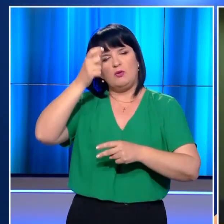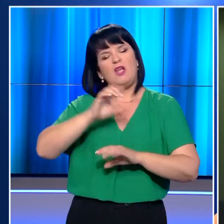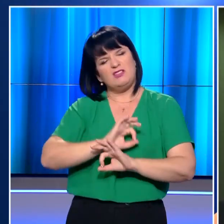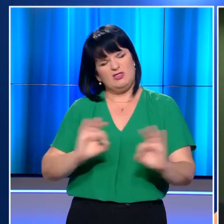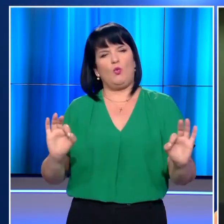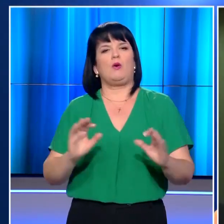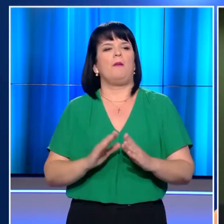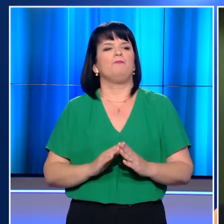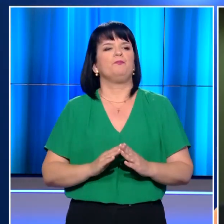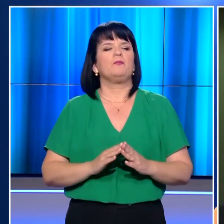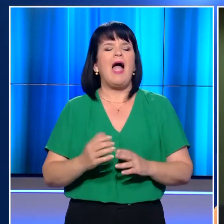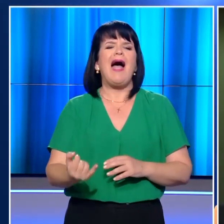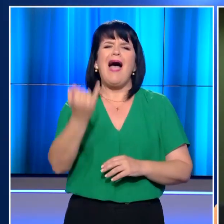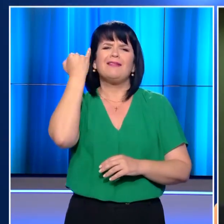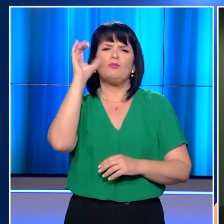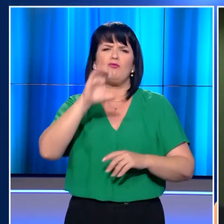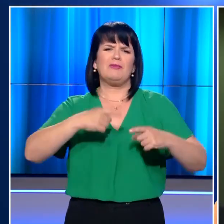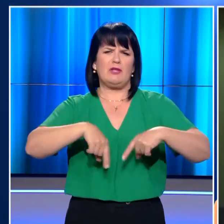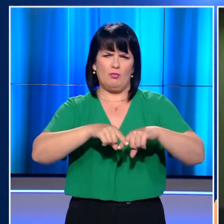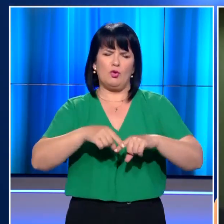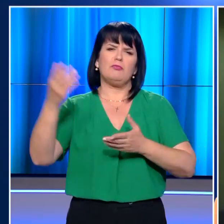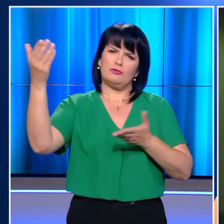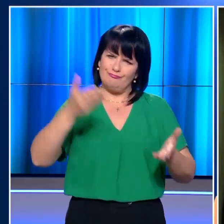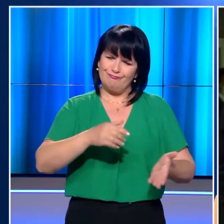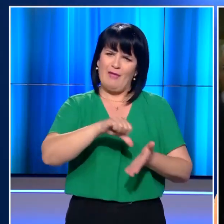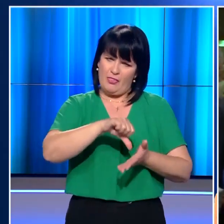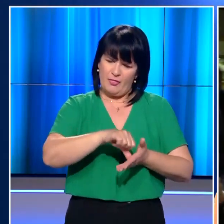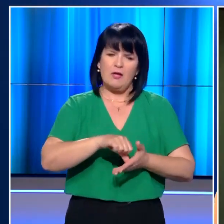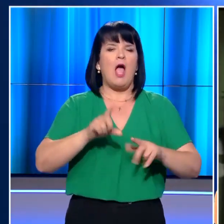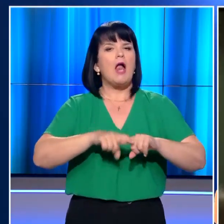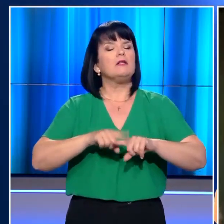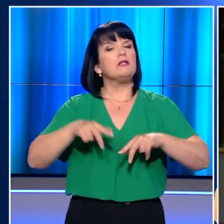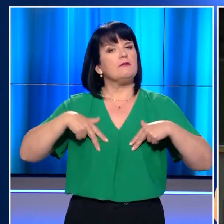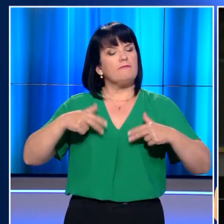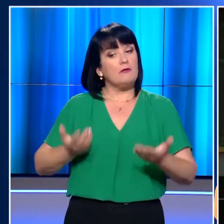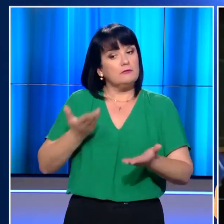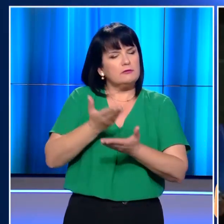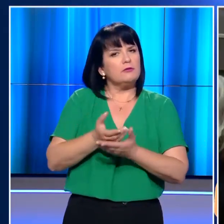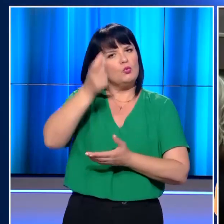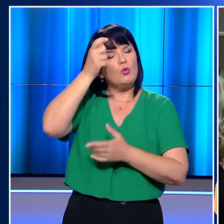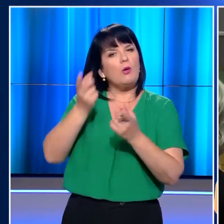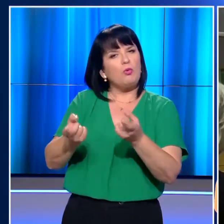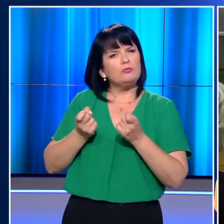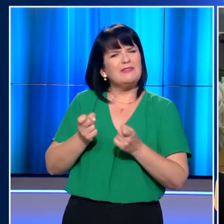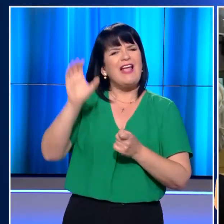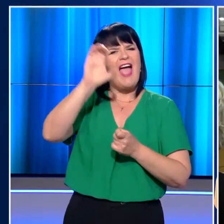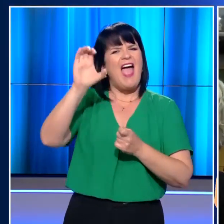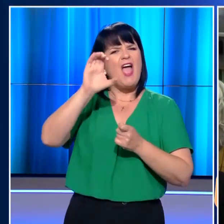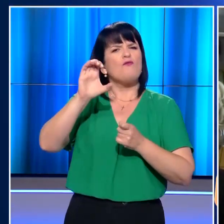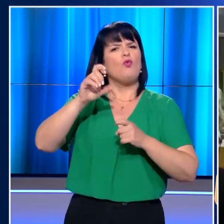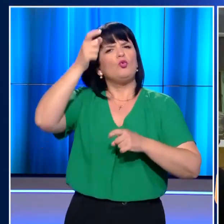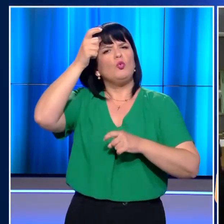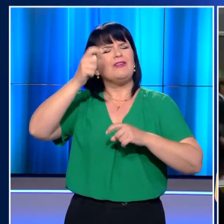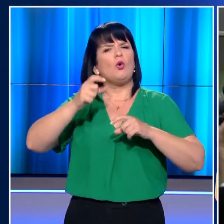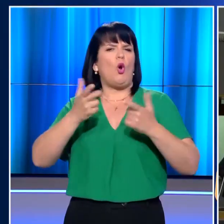Τη Ραθήνα επισκέπτεται και ο αντιπρόεδρος της Κομισιόζο Ζεμπορέλ. Η ελληνική κυβέρνηση αναμένεται να θέσει το θέμα των τουρκικών προκλήσεων και των ευρωτουρκικών σχέσεων,